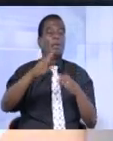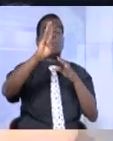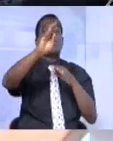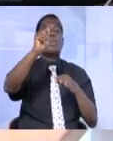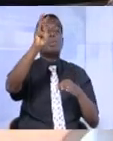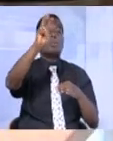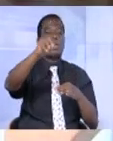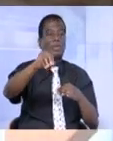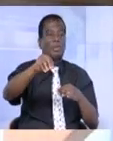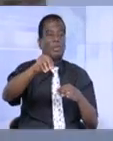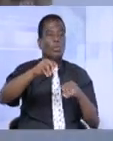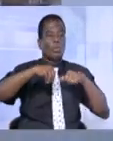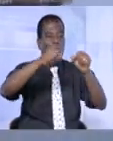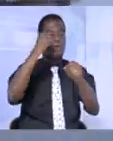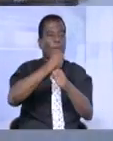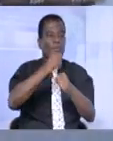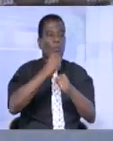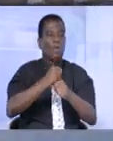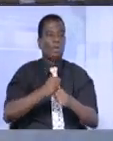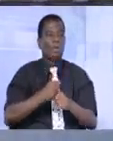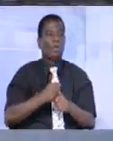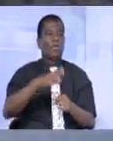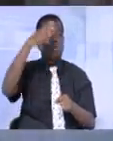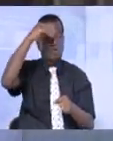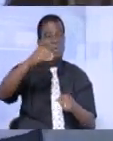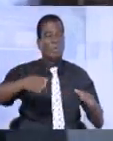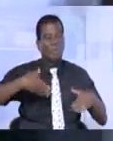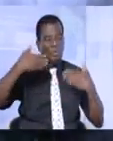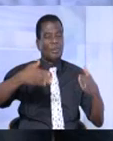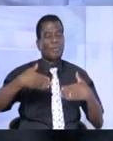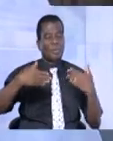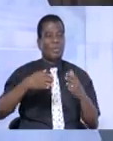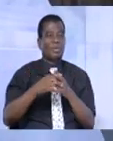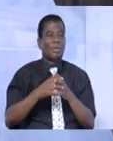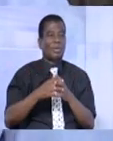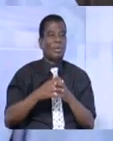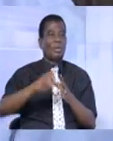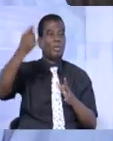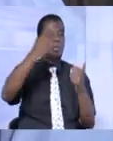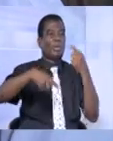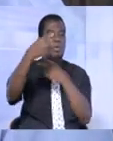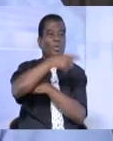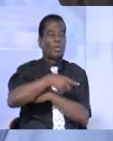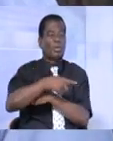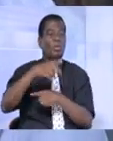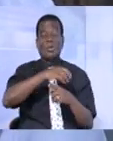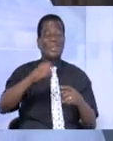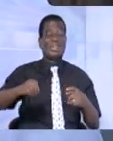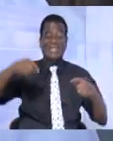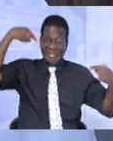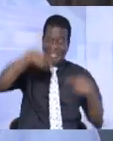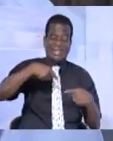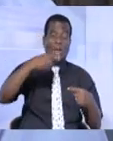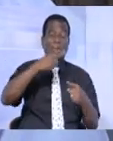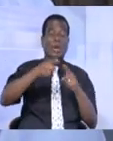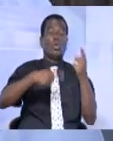Le personnel est à la tâche. Patrice est réceptionniste. Il s'est réjoui de la reprise du travail. Le premier jour, a été terrorisé, mais aujourd'hui, je crois